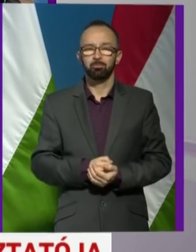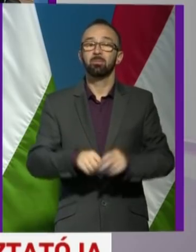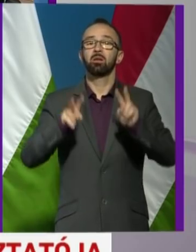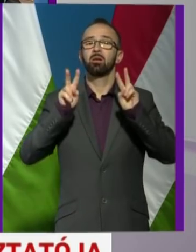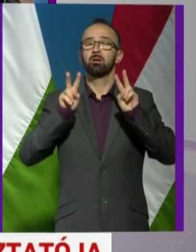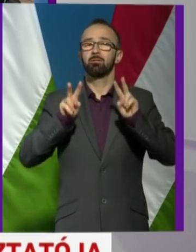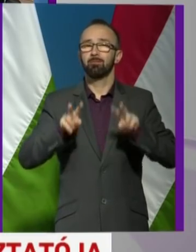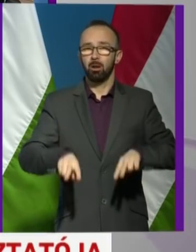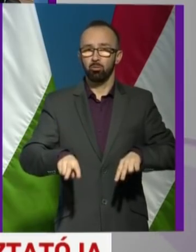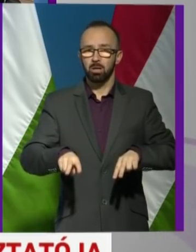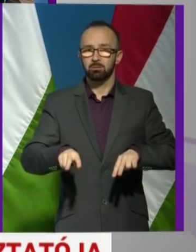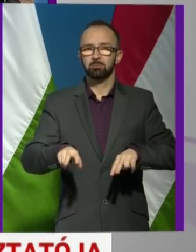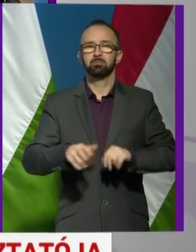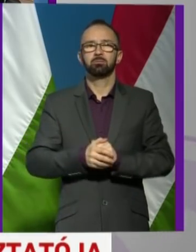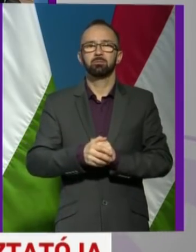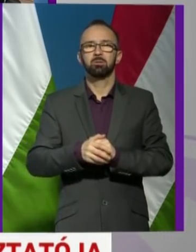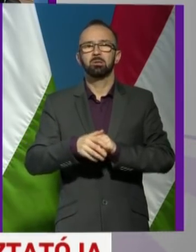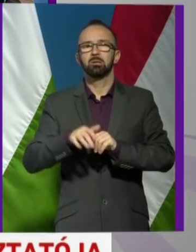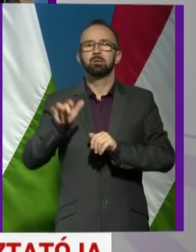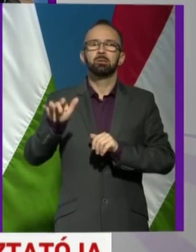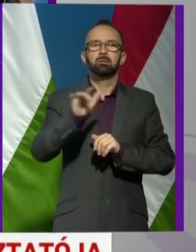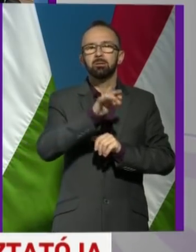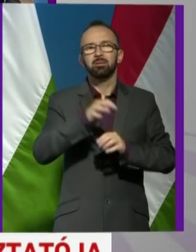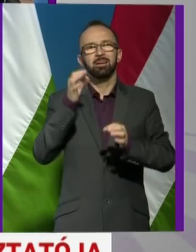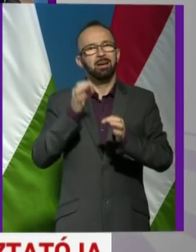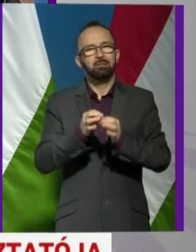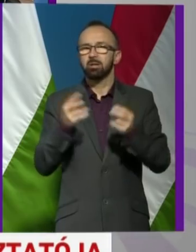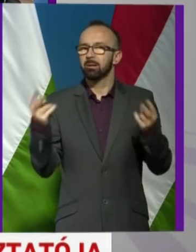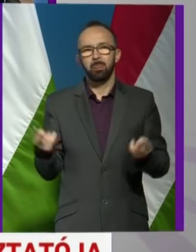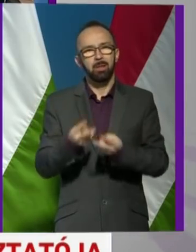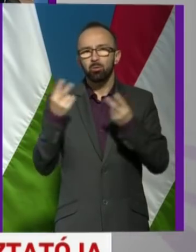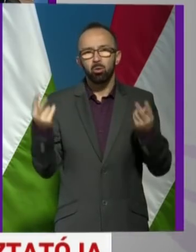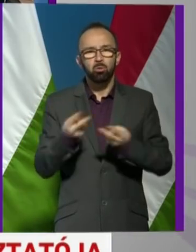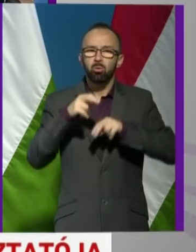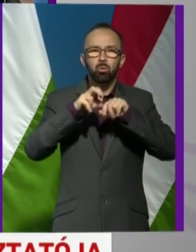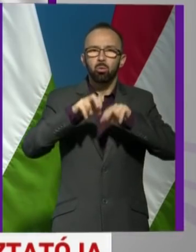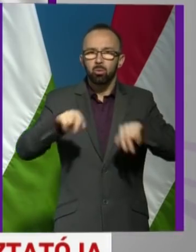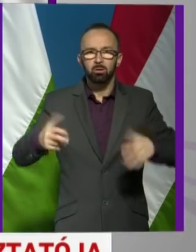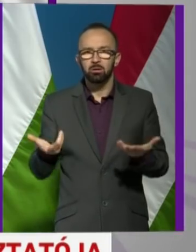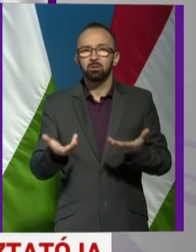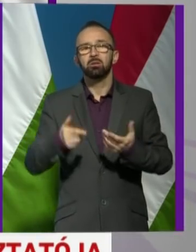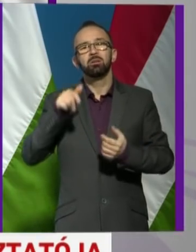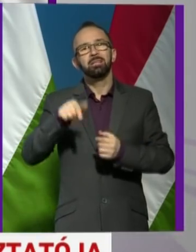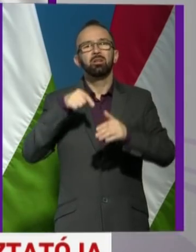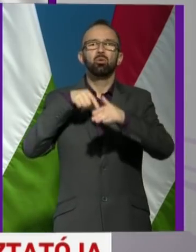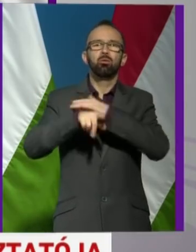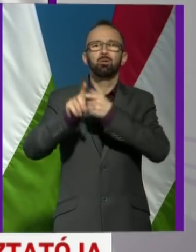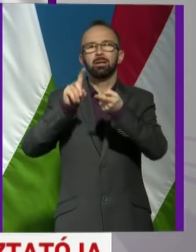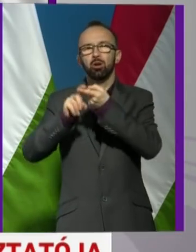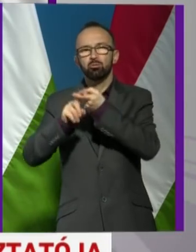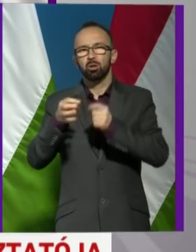Valóban némelyik esetet nem könnyű felderíteni, hiszen itt a külföldi